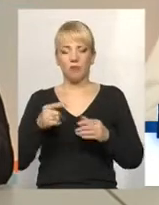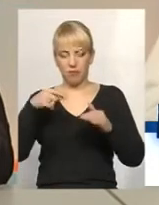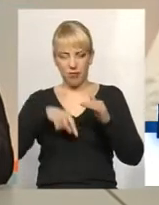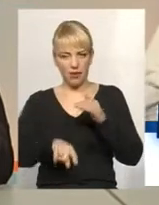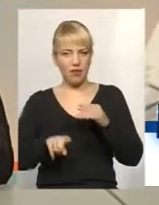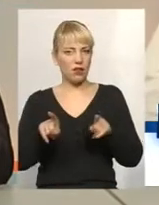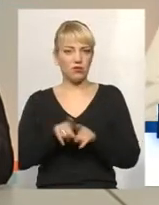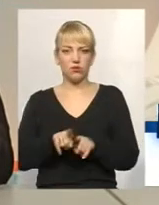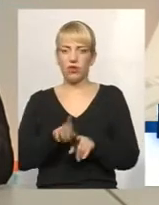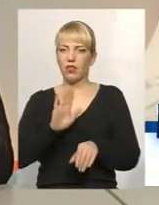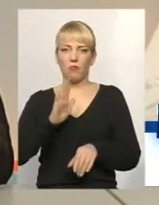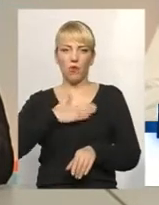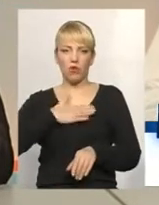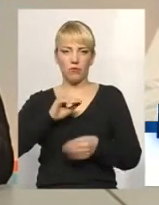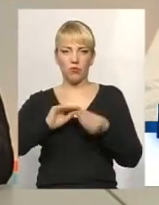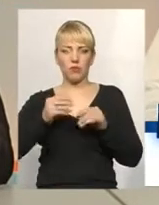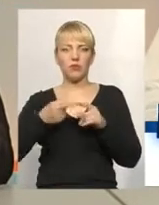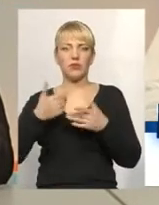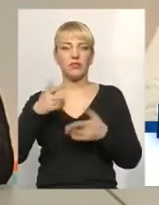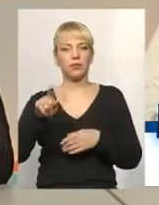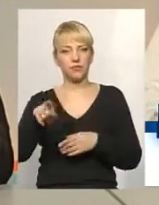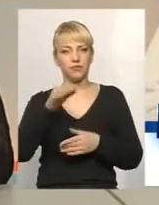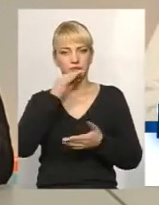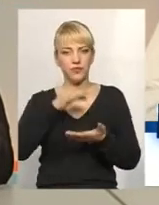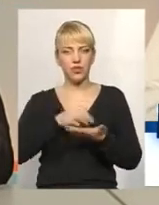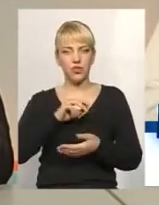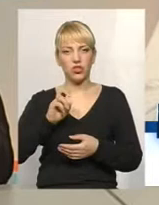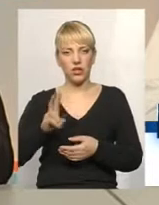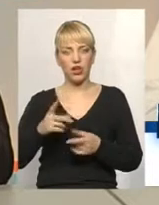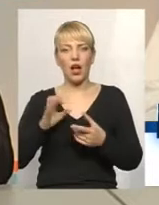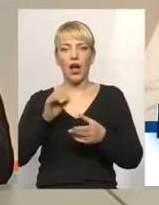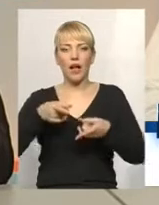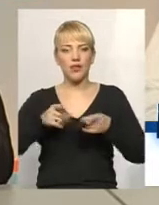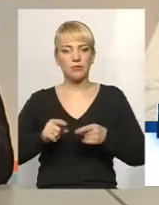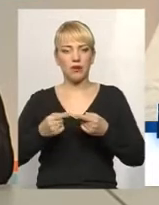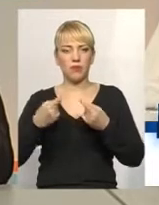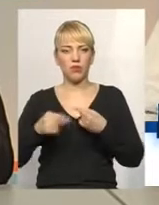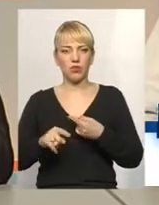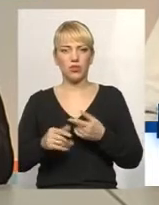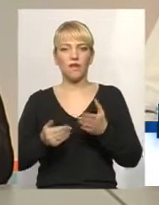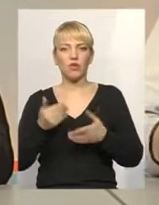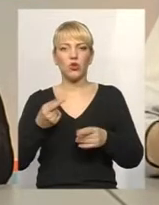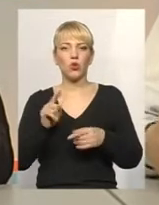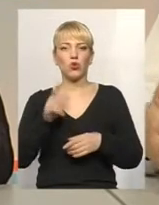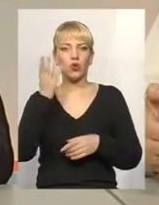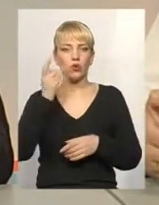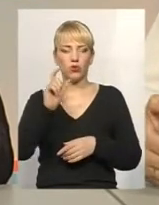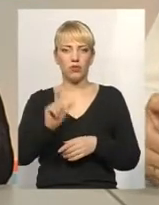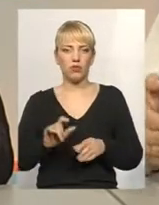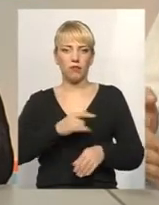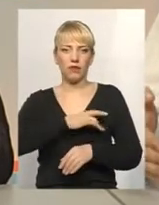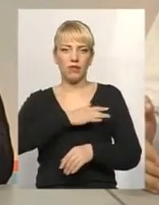це теж не мої проблеми. Це вже жек. Ну, насправді, воно ж зовсім по-іншому. Відтоді, коли людина приватизувала